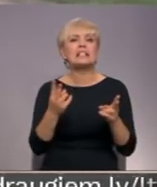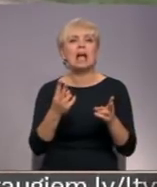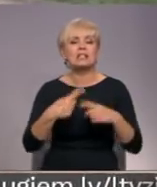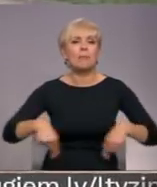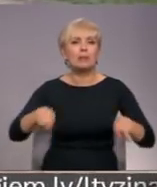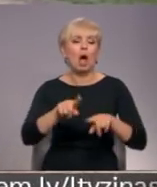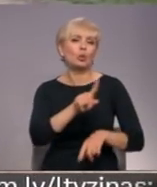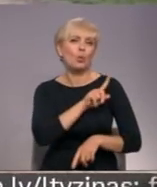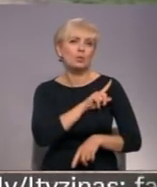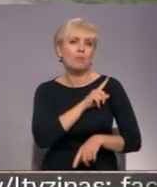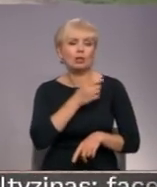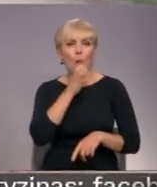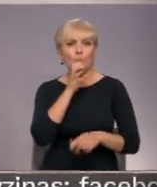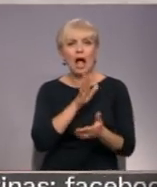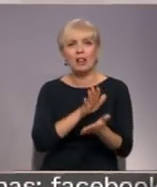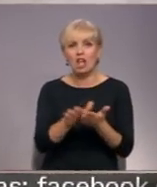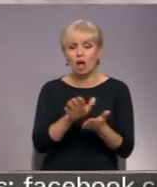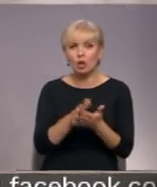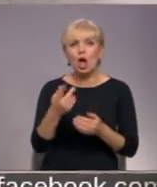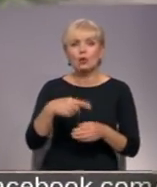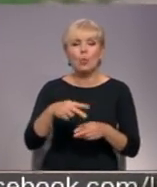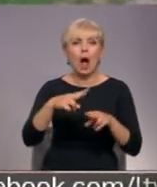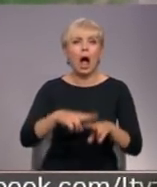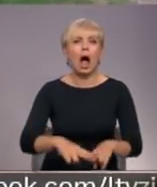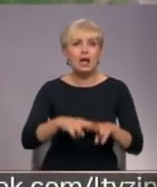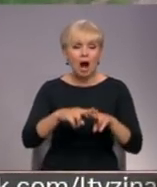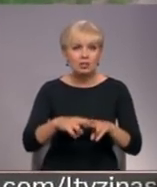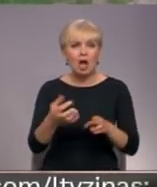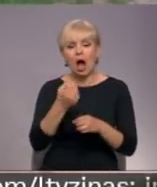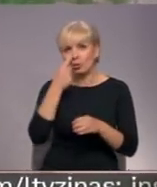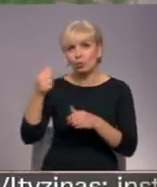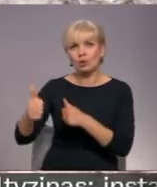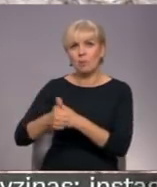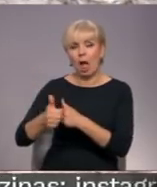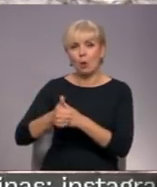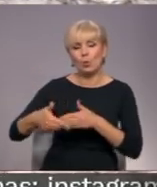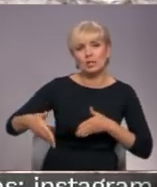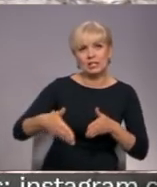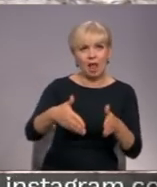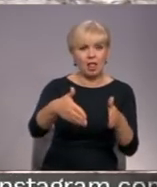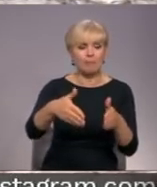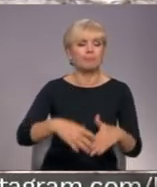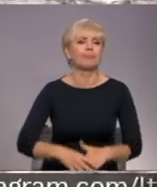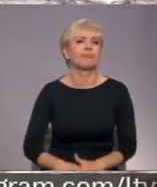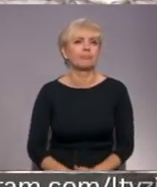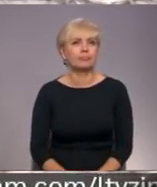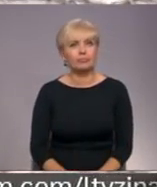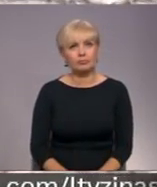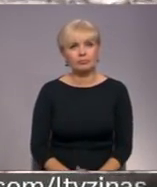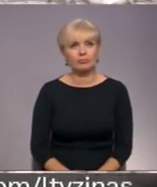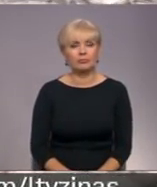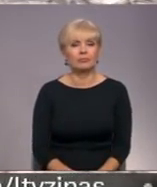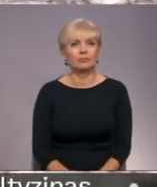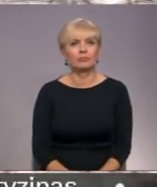uzmanīties ar ūdens lietošanu no akām, ja tās atrodas netālu no ceļa. Sandra Leitāna, Andras Pāns,